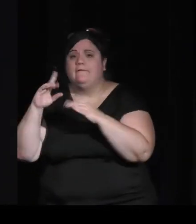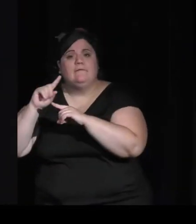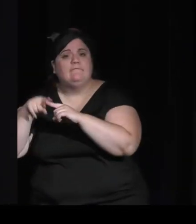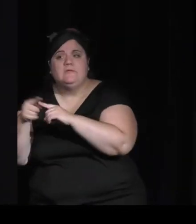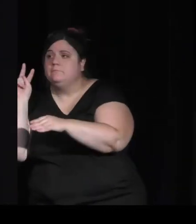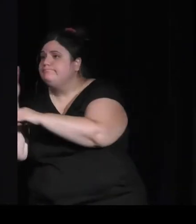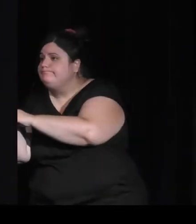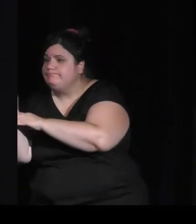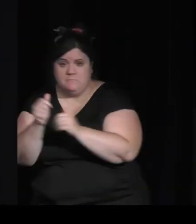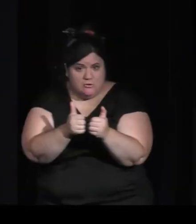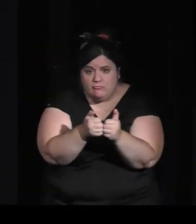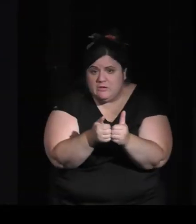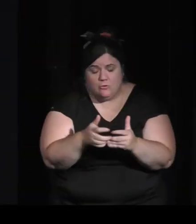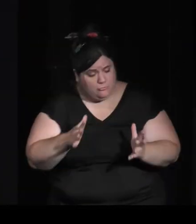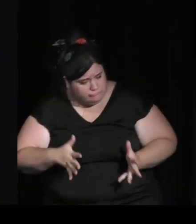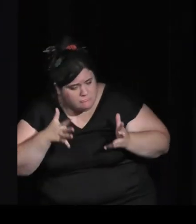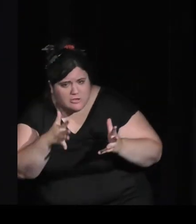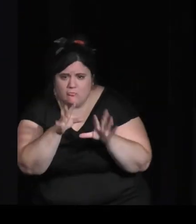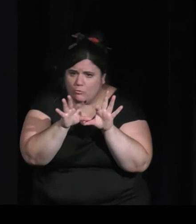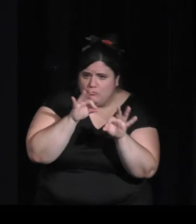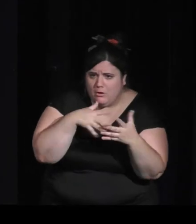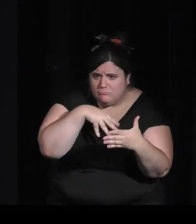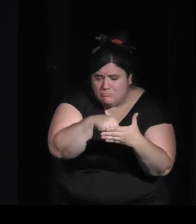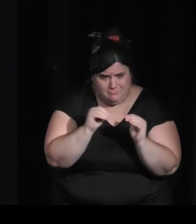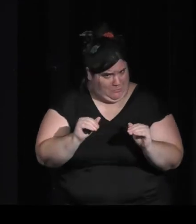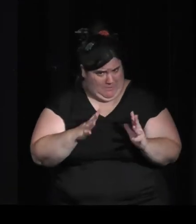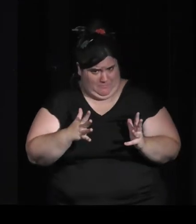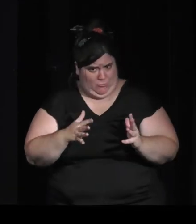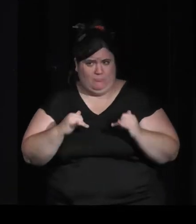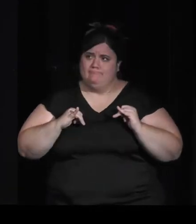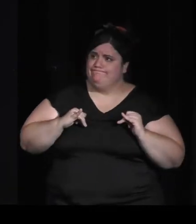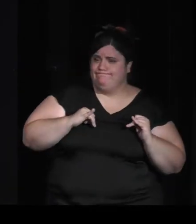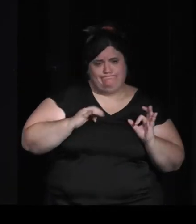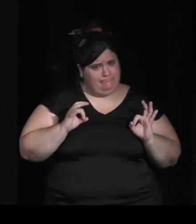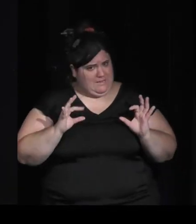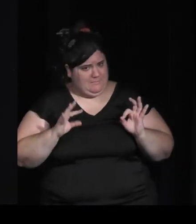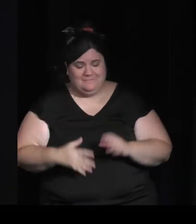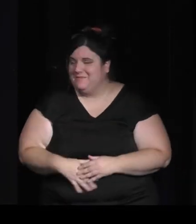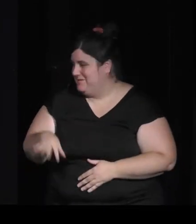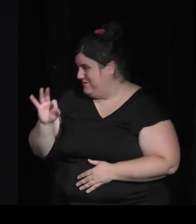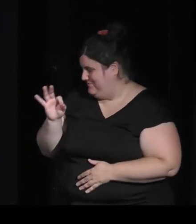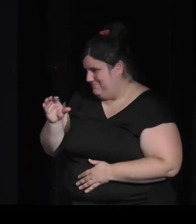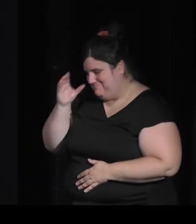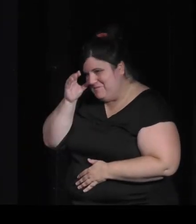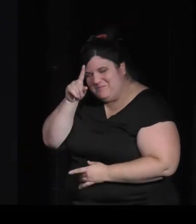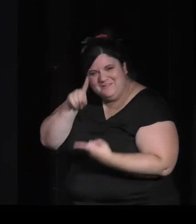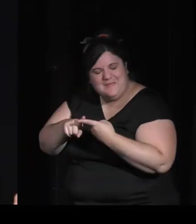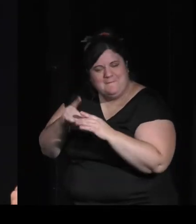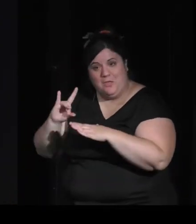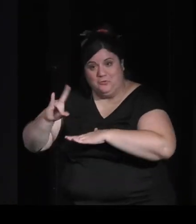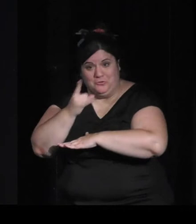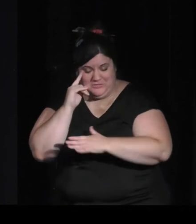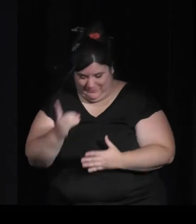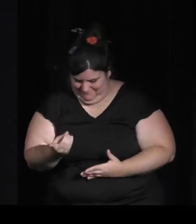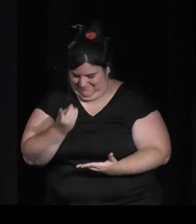le résultat. J'écoutais d'autant plus que je suis d'Ordoigne, donc je suis allé voir et j'étais très sensible aux vidéos.